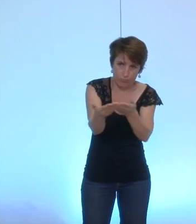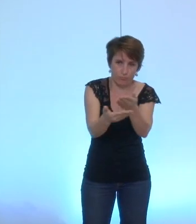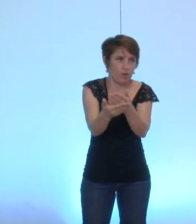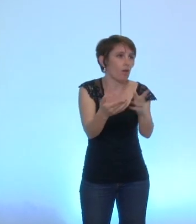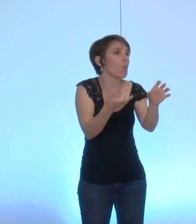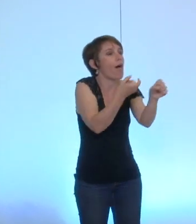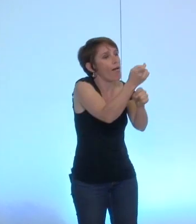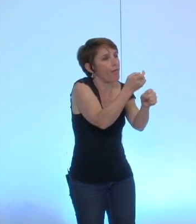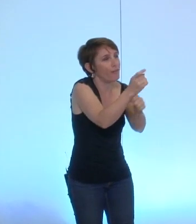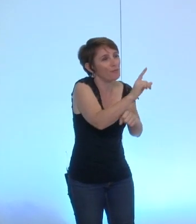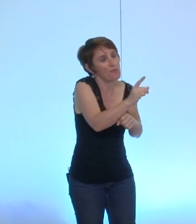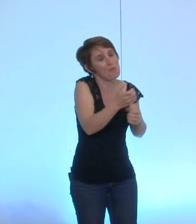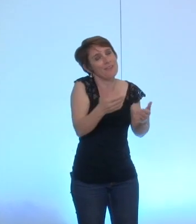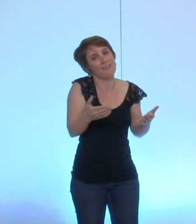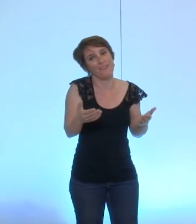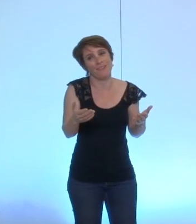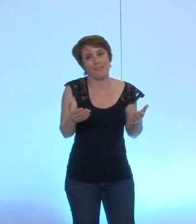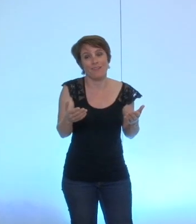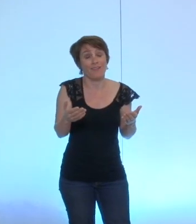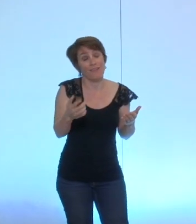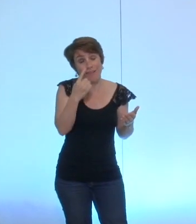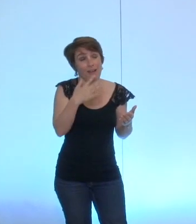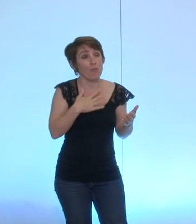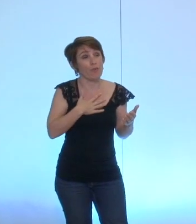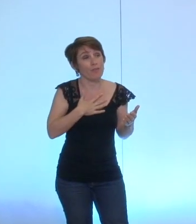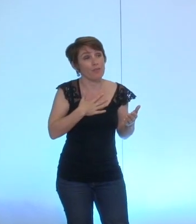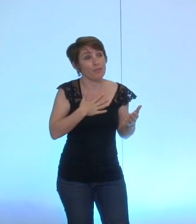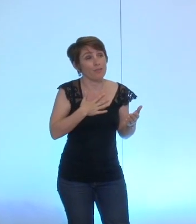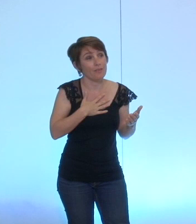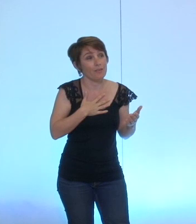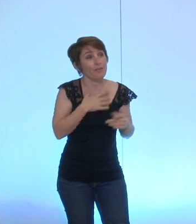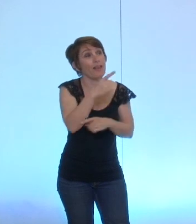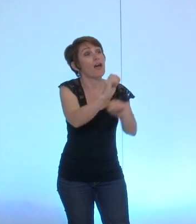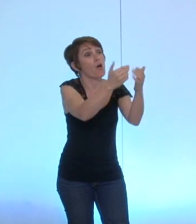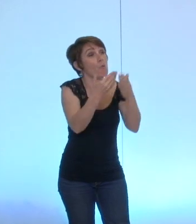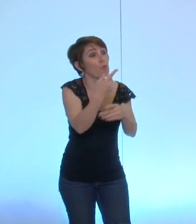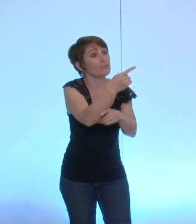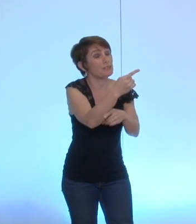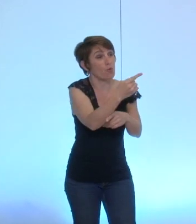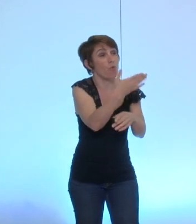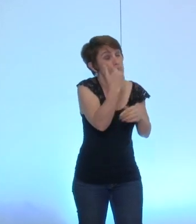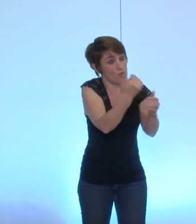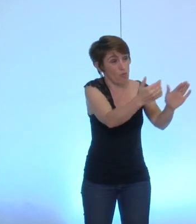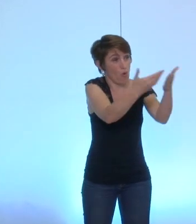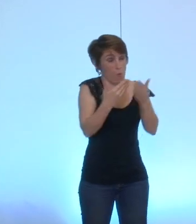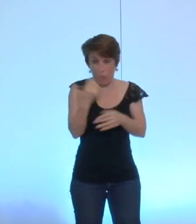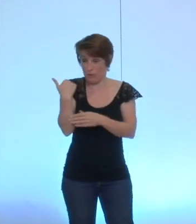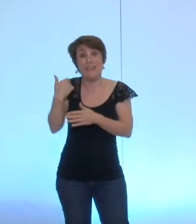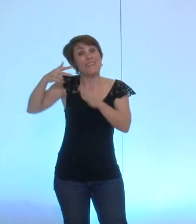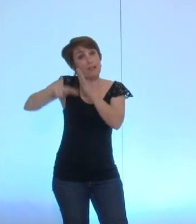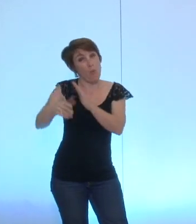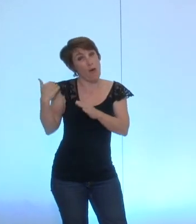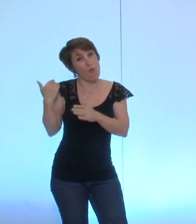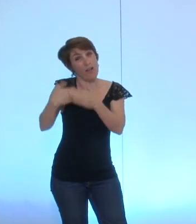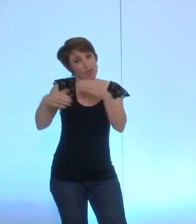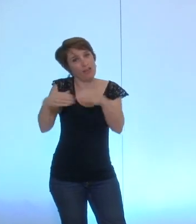être taquin c'est le type de proposition que si elles avaient été faites au sein du groupe de travail qui a travaillé sur le règlement intérieur depuis trois mois nous